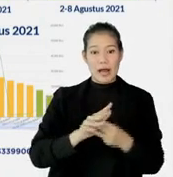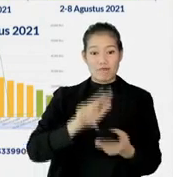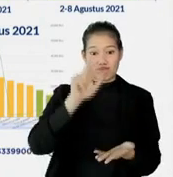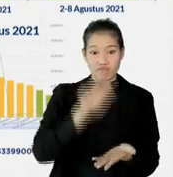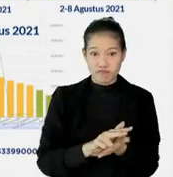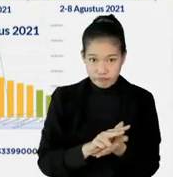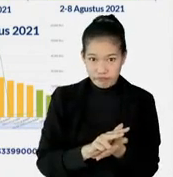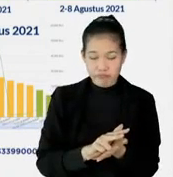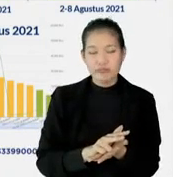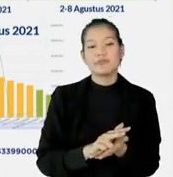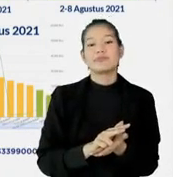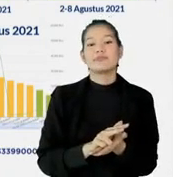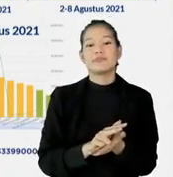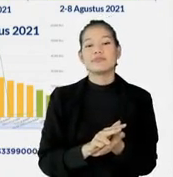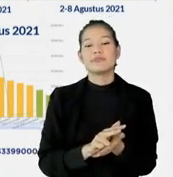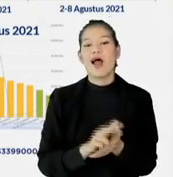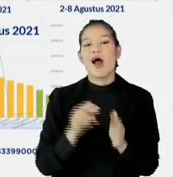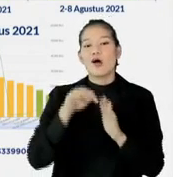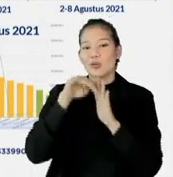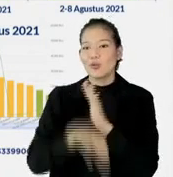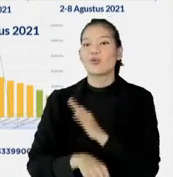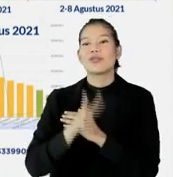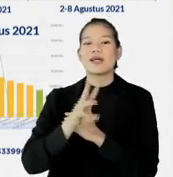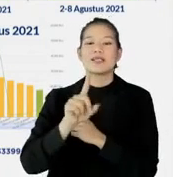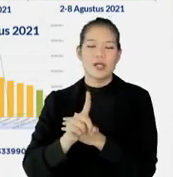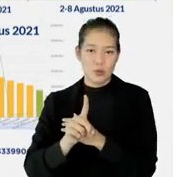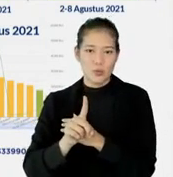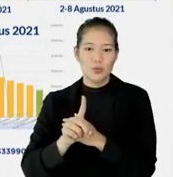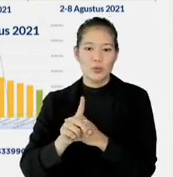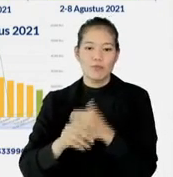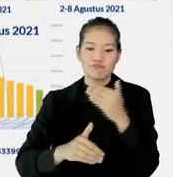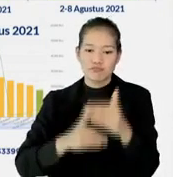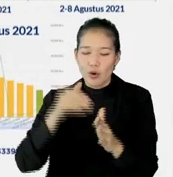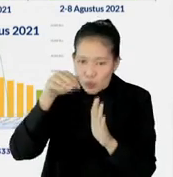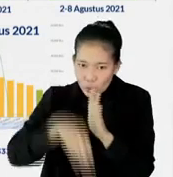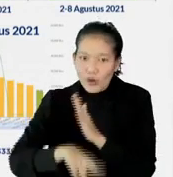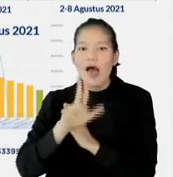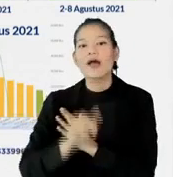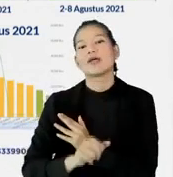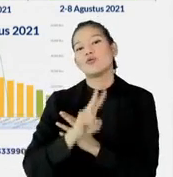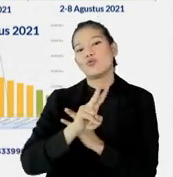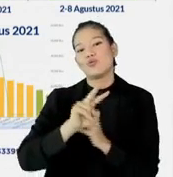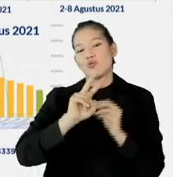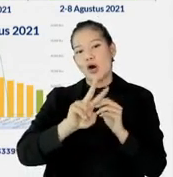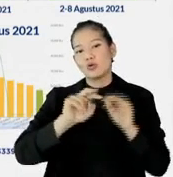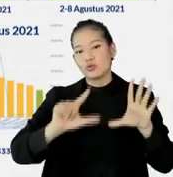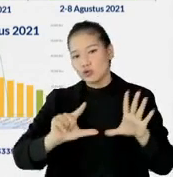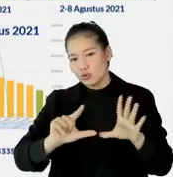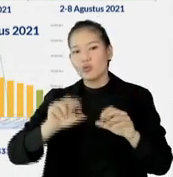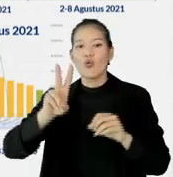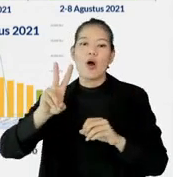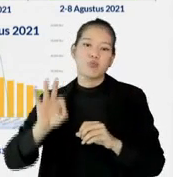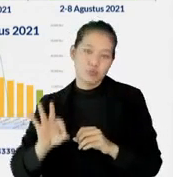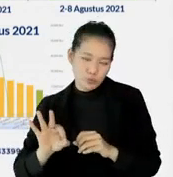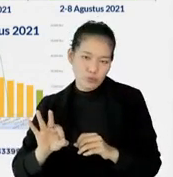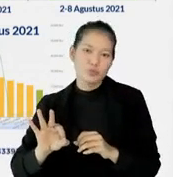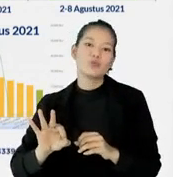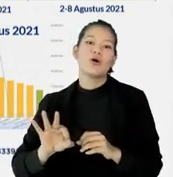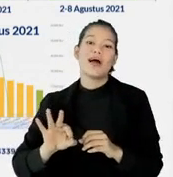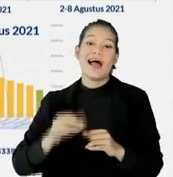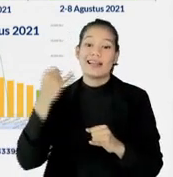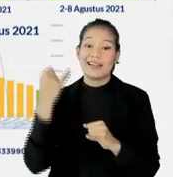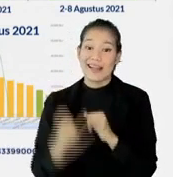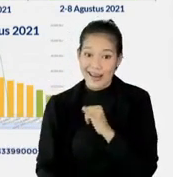darurat, PPKM level 4, turun ke angka 31, turun ke angka 27 persen, turun ke angka 20 persen, dan terakhir,